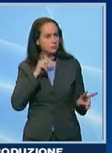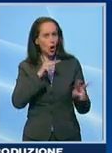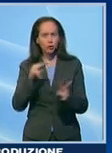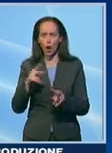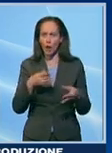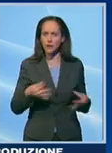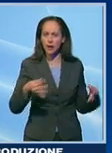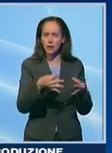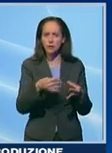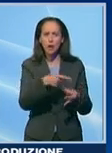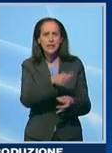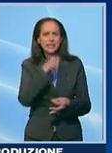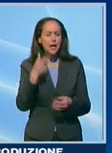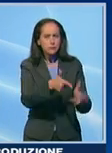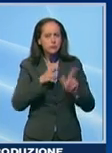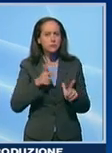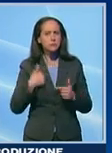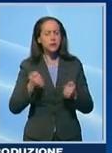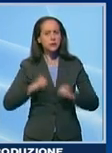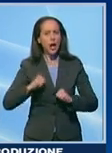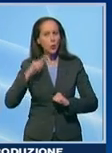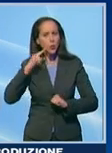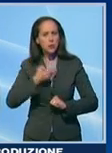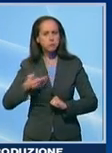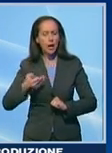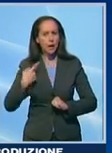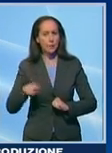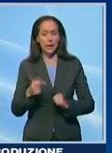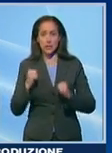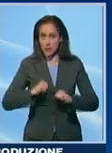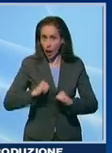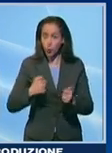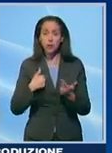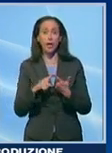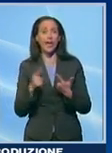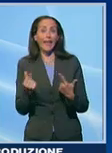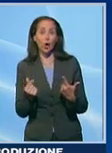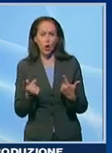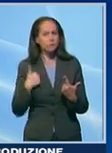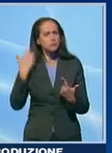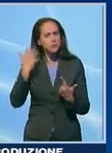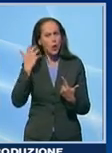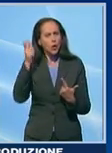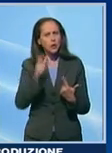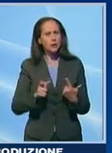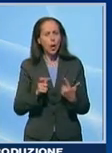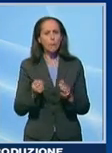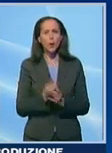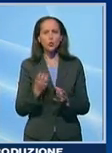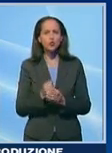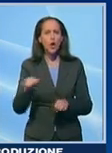fondamentale per la nostra salute e per la nostra economia. Io sono orgogliosa che l'Italia sia produttice dei